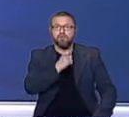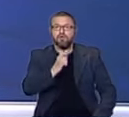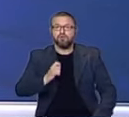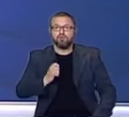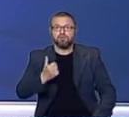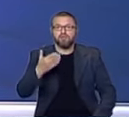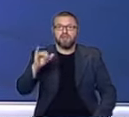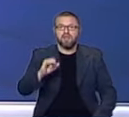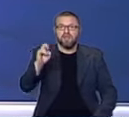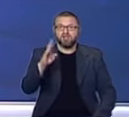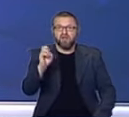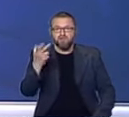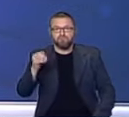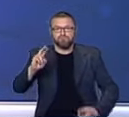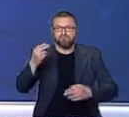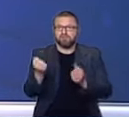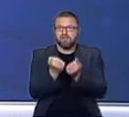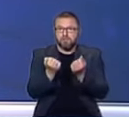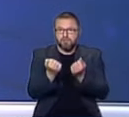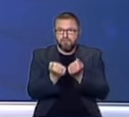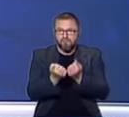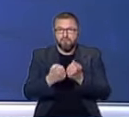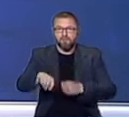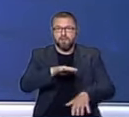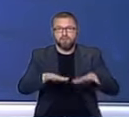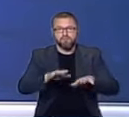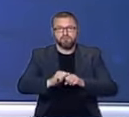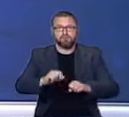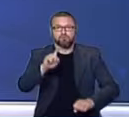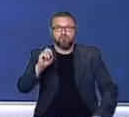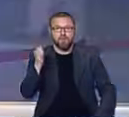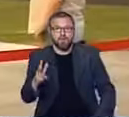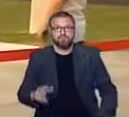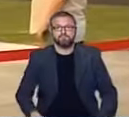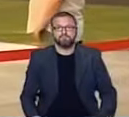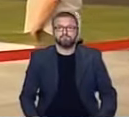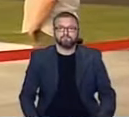arcybiskup Marek Jędraszewski, metropolita krakowski. Na miejscu jest Witold Ziomek.